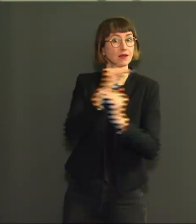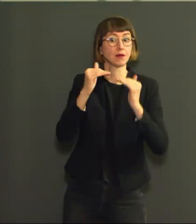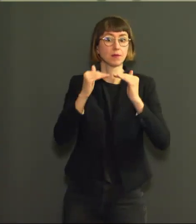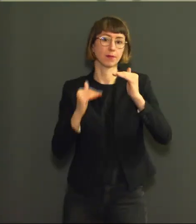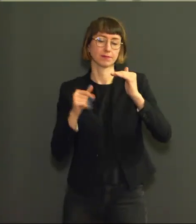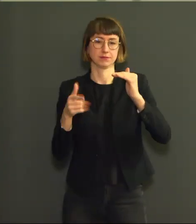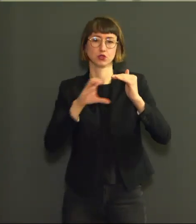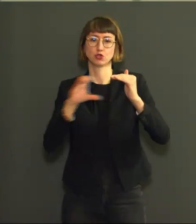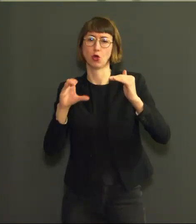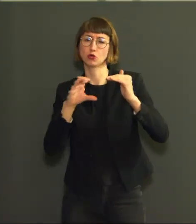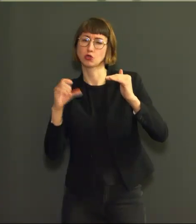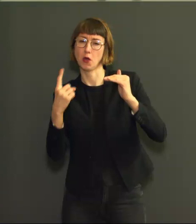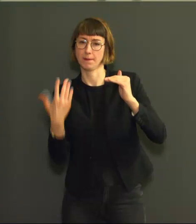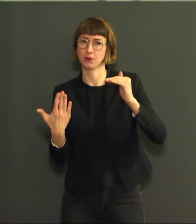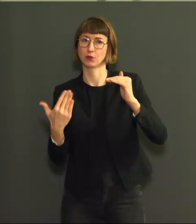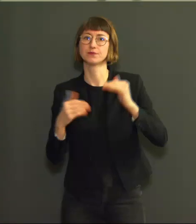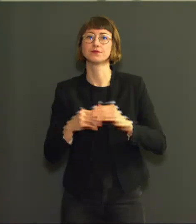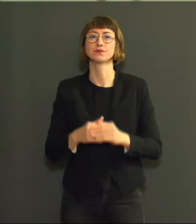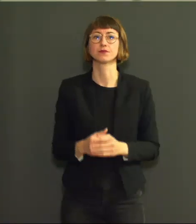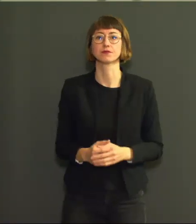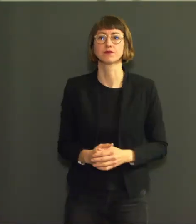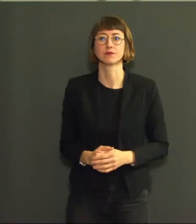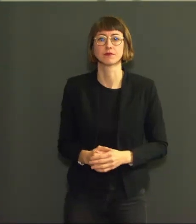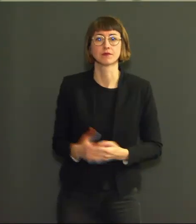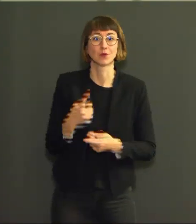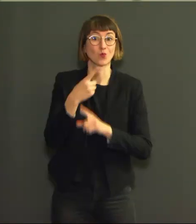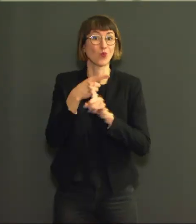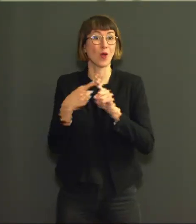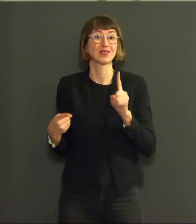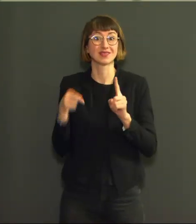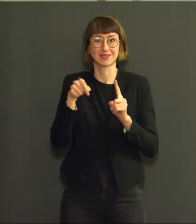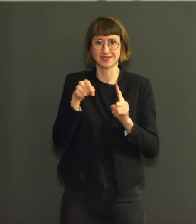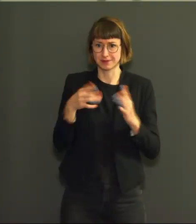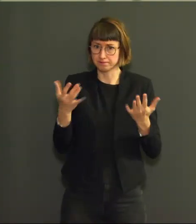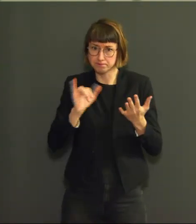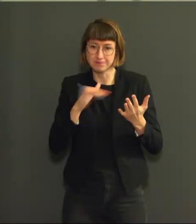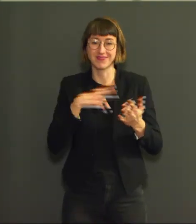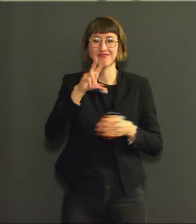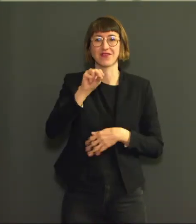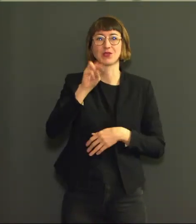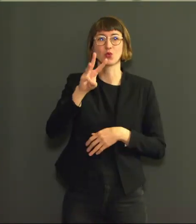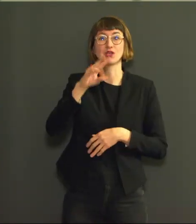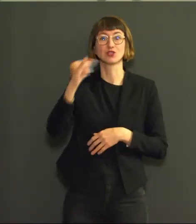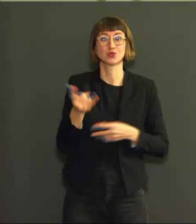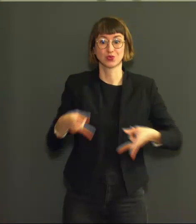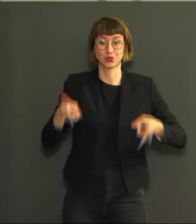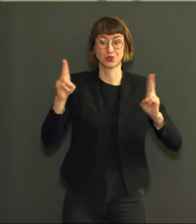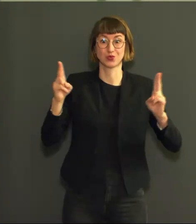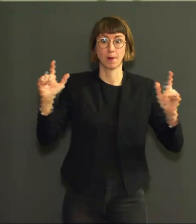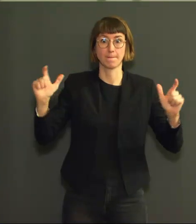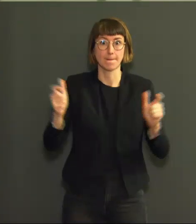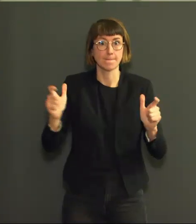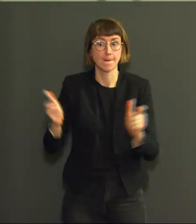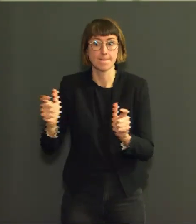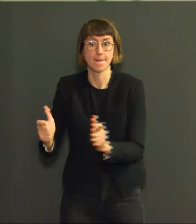jours, ce qui devrait nous amener à arriver au début juin, on y est pratiquement, à passer sous la